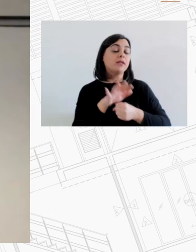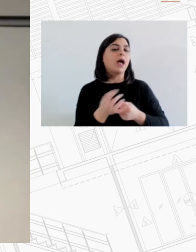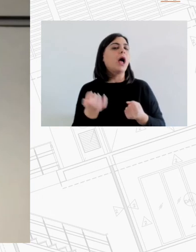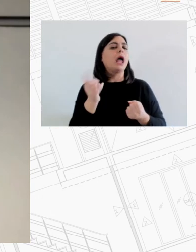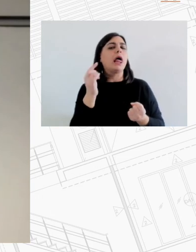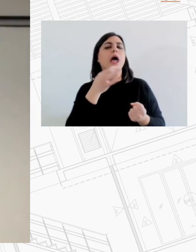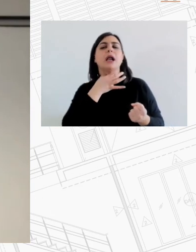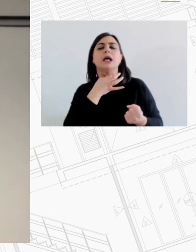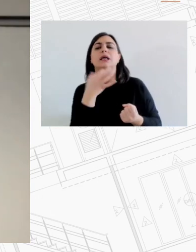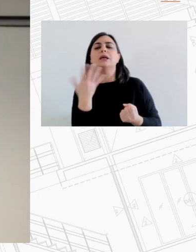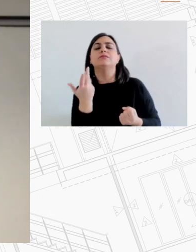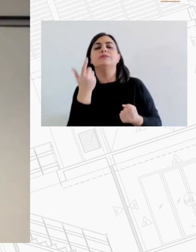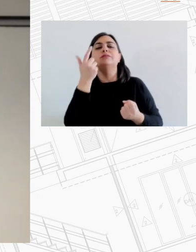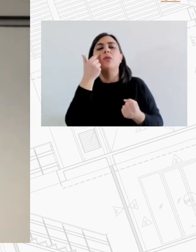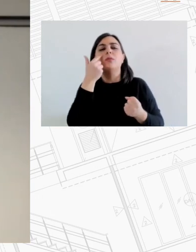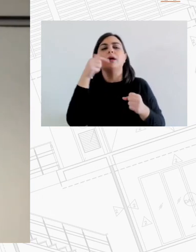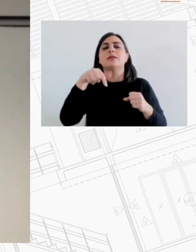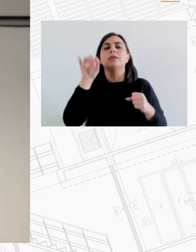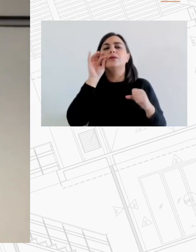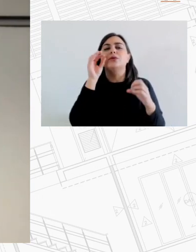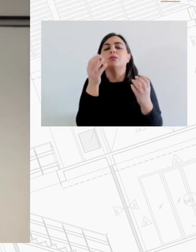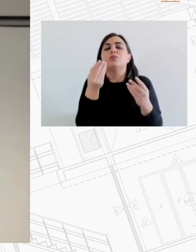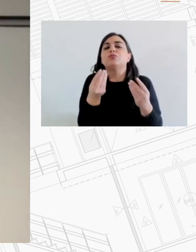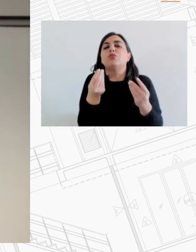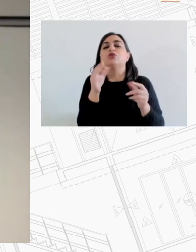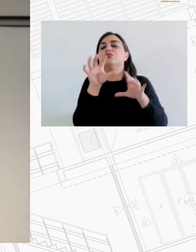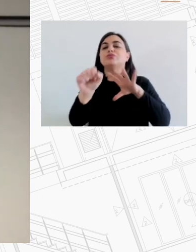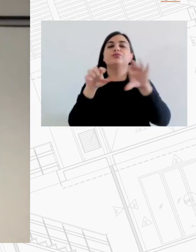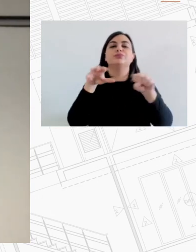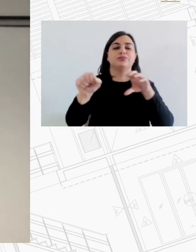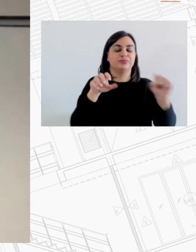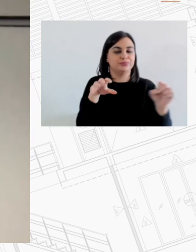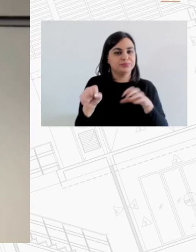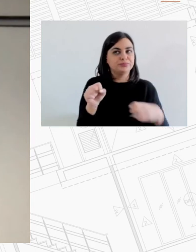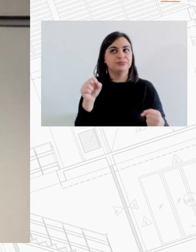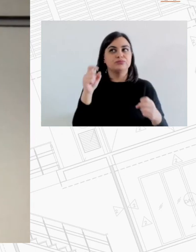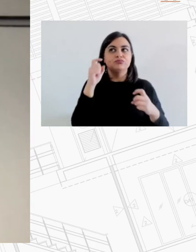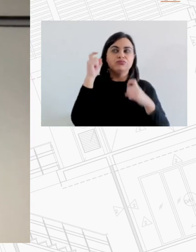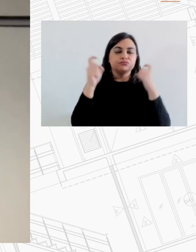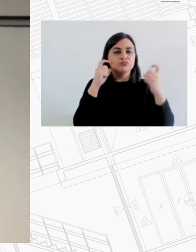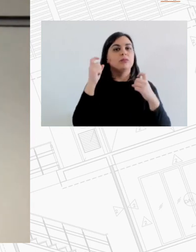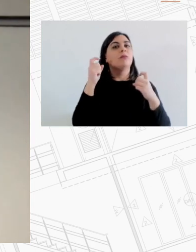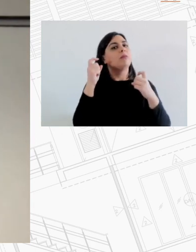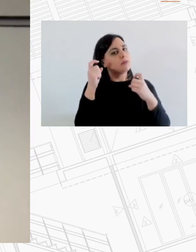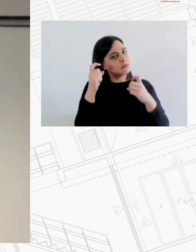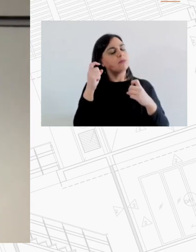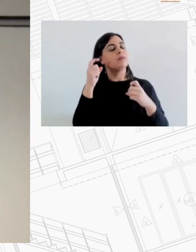τις κενές κατοικίες στην πόλη και ένα από αυτά που σκεφτήκαμε και καταφέραμε να